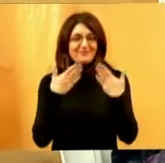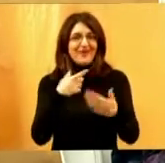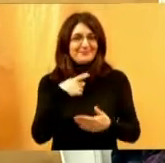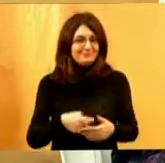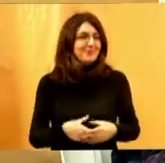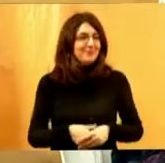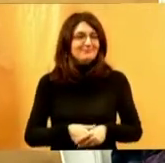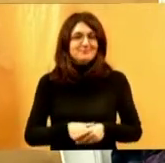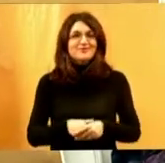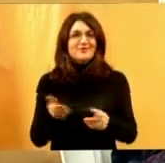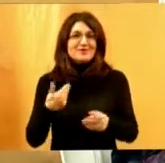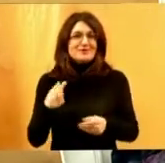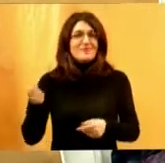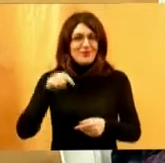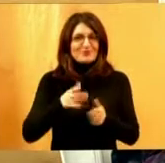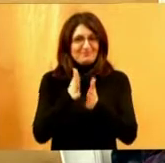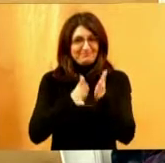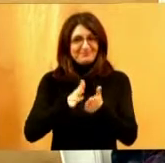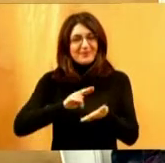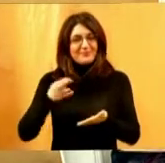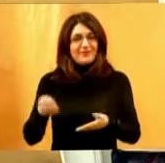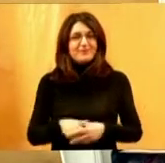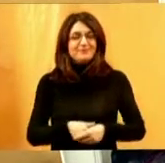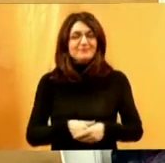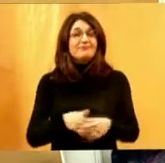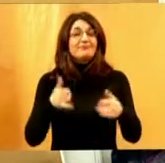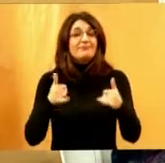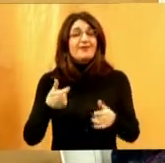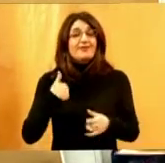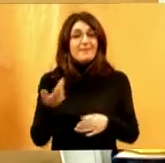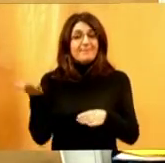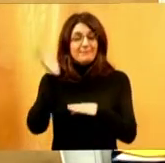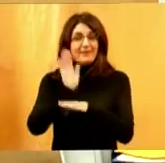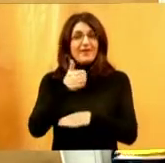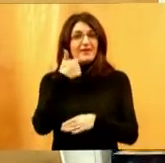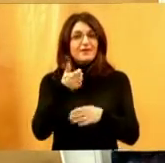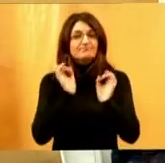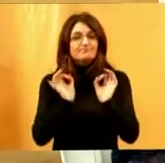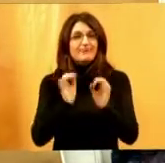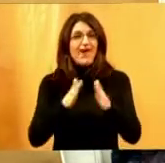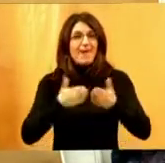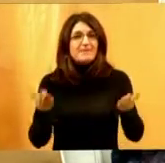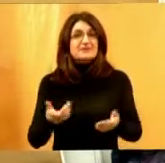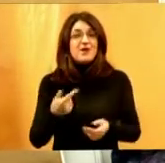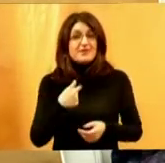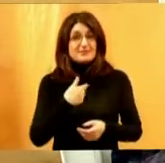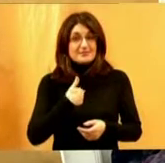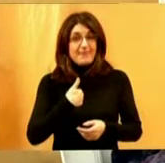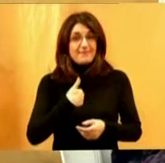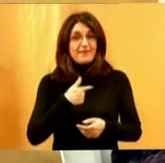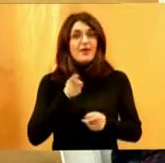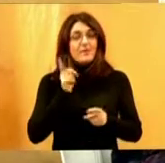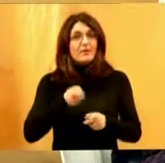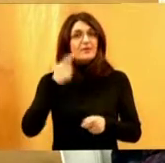još jedan put što si došla. I ja danas predstavljam jednu specifičnu emisiju za mene. Tako da